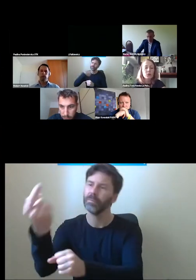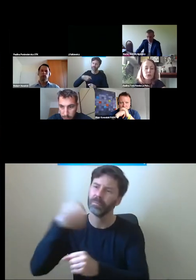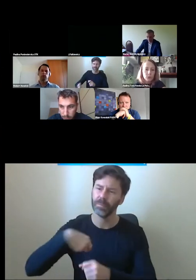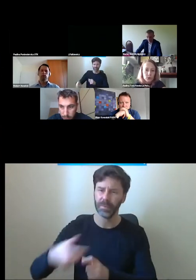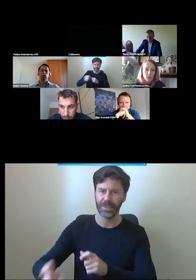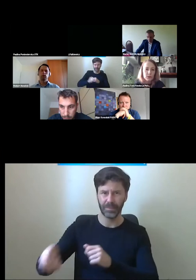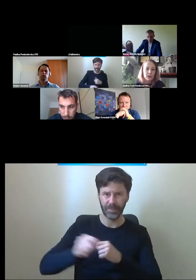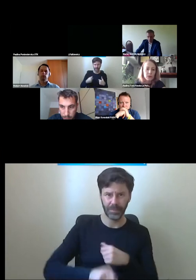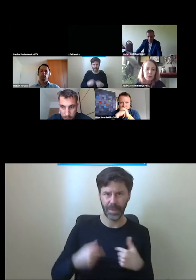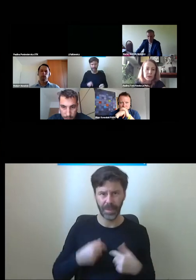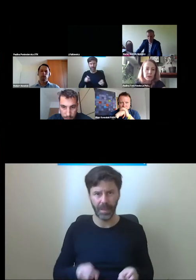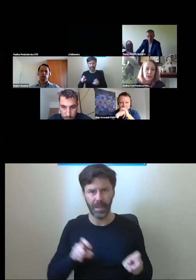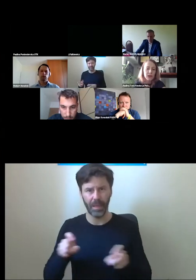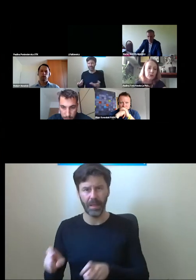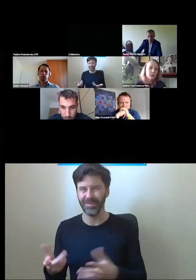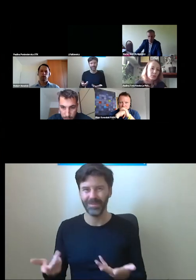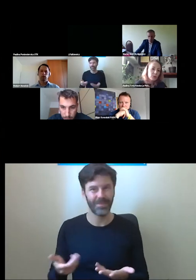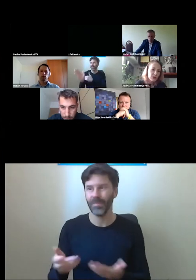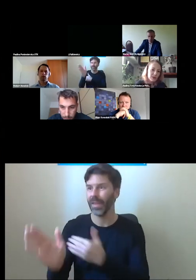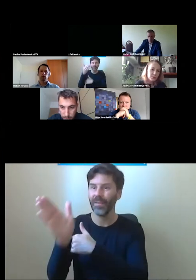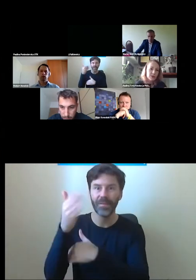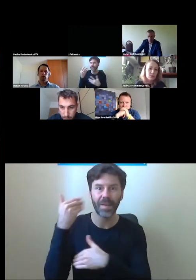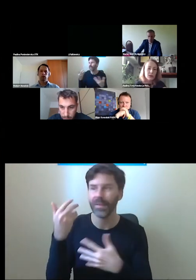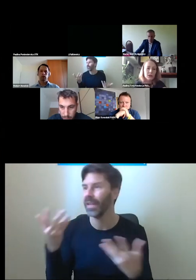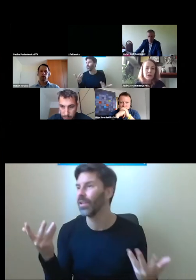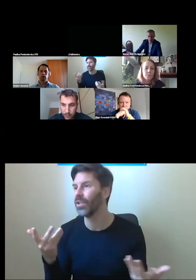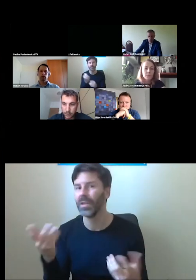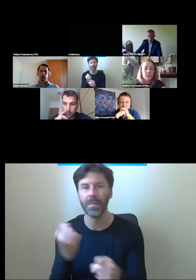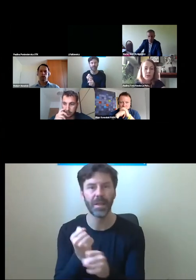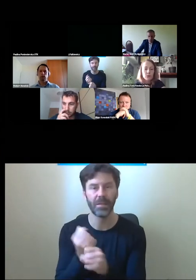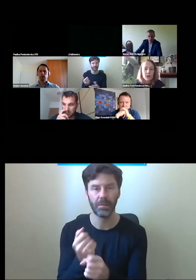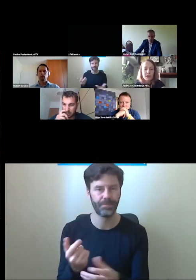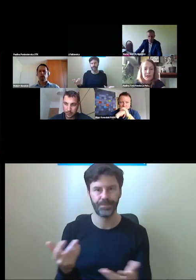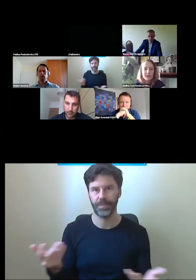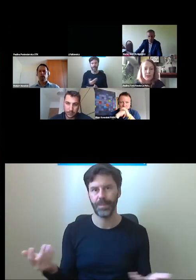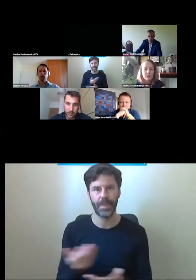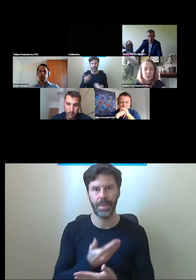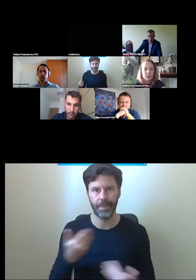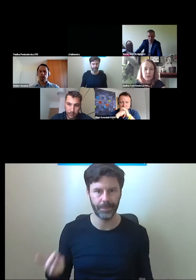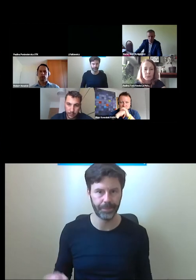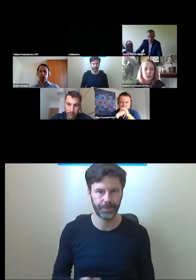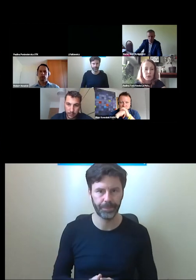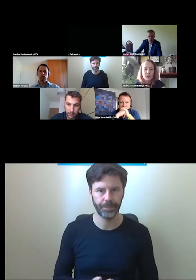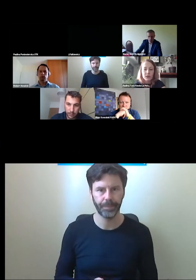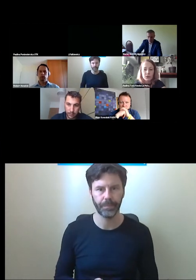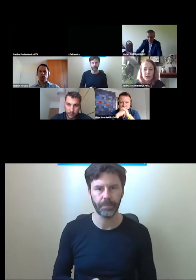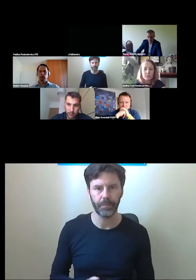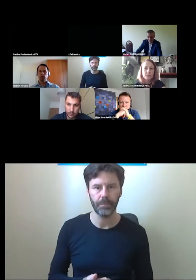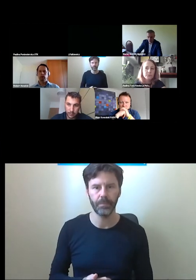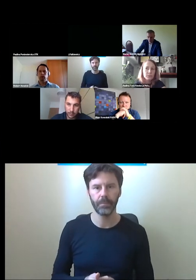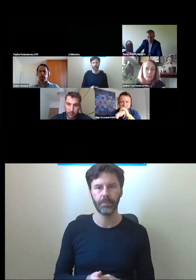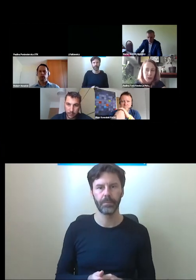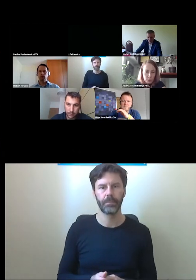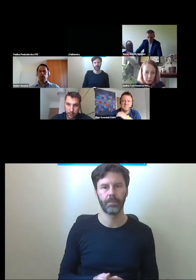możliwości wezwania tego pracownika albo nie wiadomo, gdzie jest ten pracownik. Więc skorzystanie z takiej platformy przyschodowej jest faktycznie